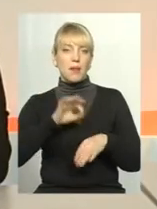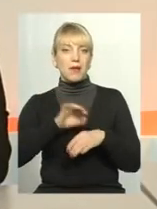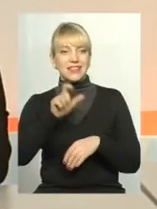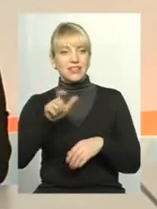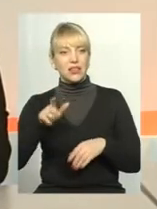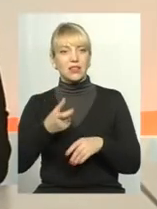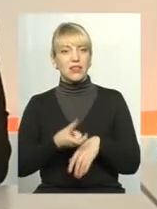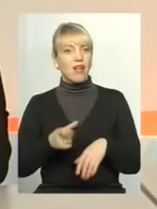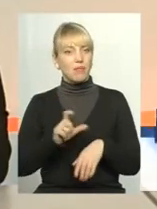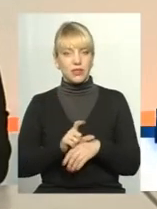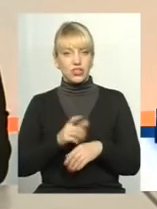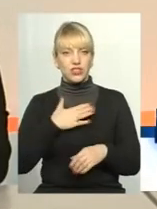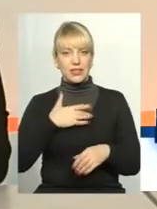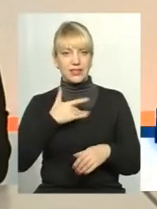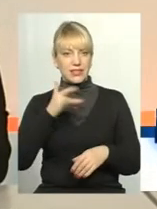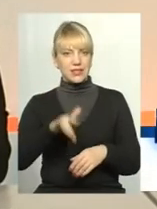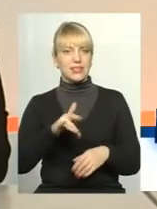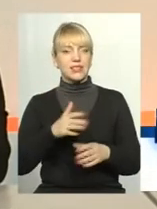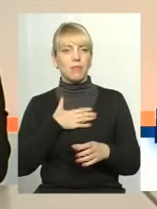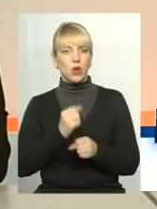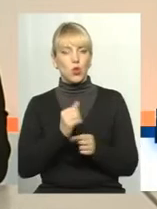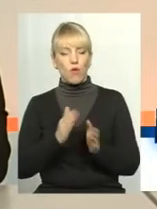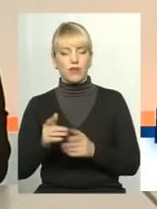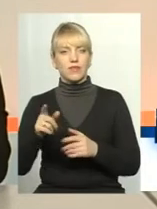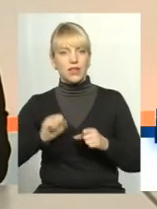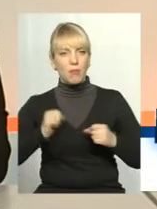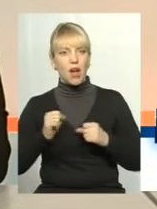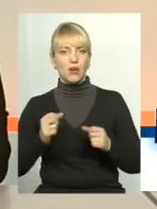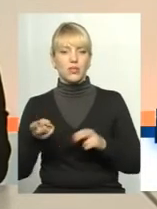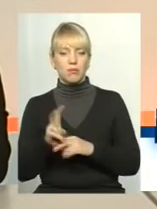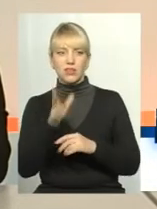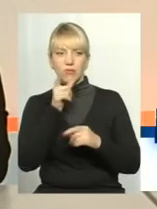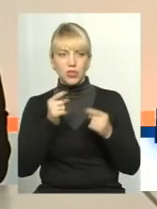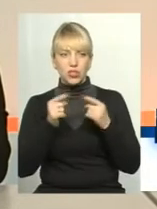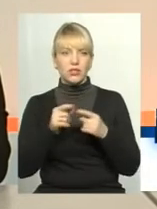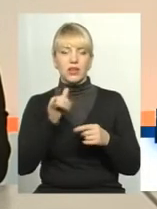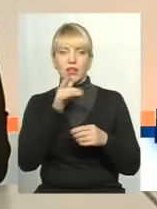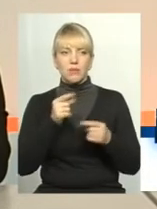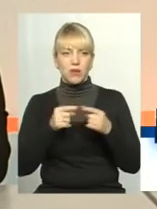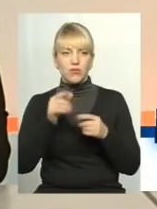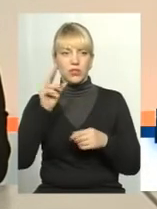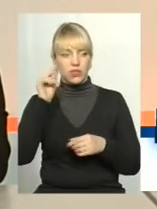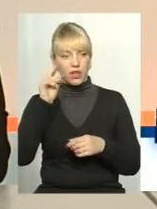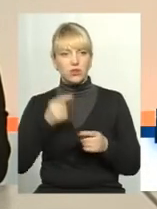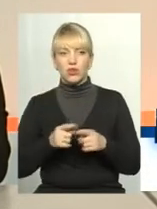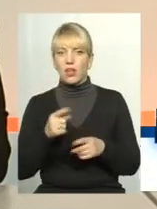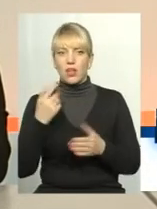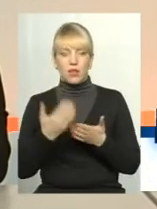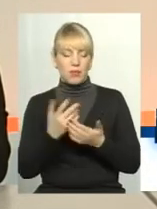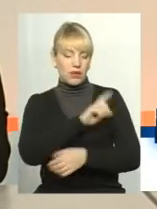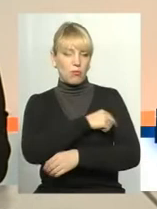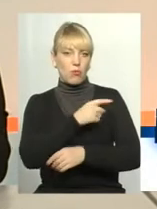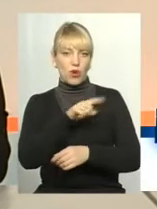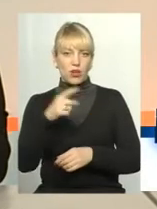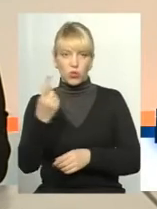намагаються прийти в певний час і в певну дату, і за кордоном так практикують. Зараз в першій поліплініці вже